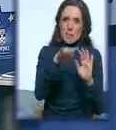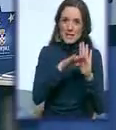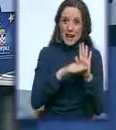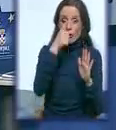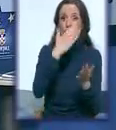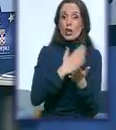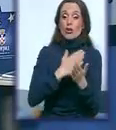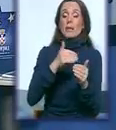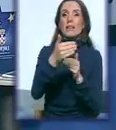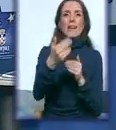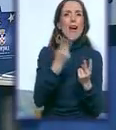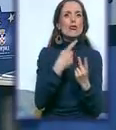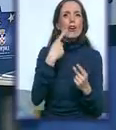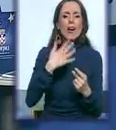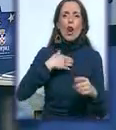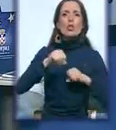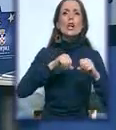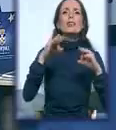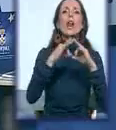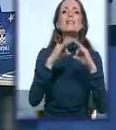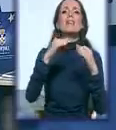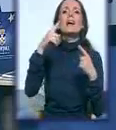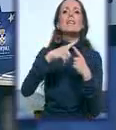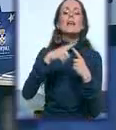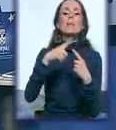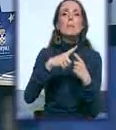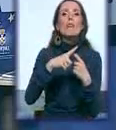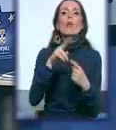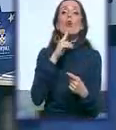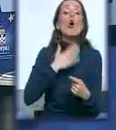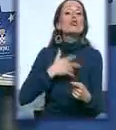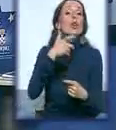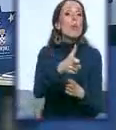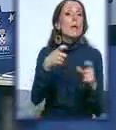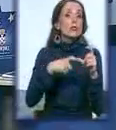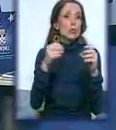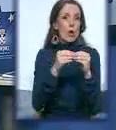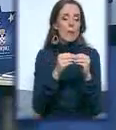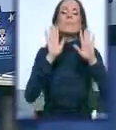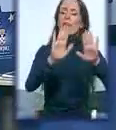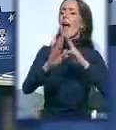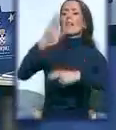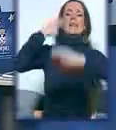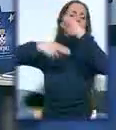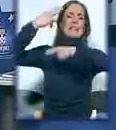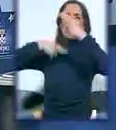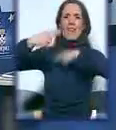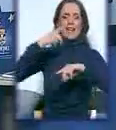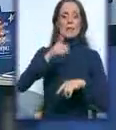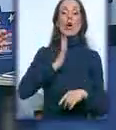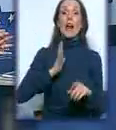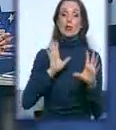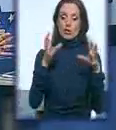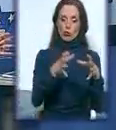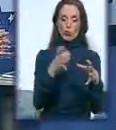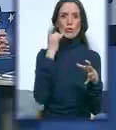eto, kao što rekao naš direktor Aleksandar Timufejev, ko će to da ubio studio B. Ali da se mi vratimo na ono što građansko društvo, kada se okopi